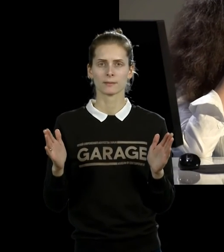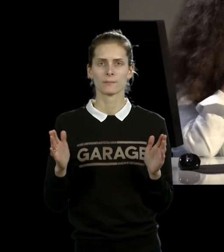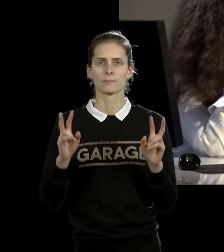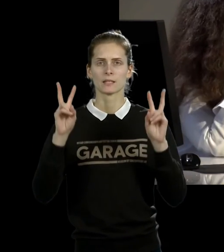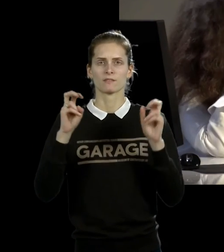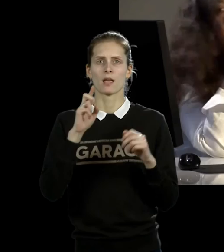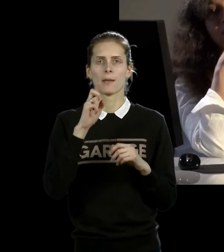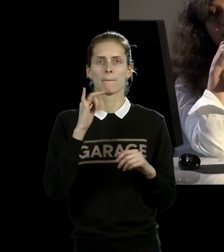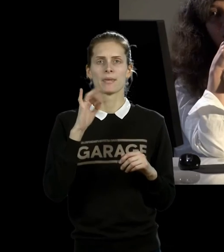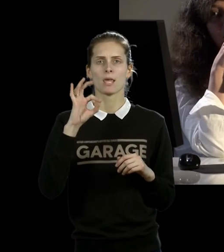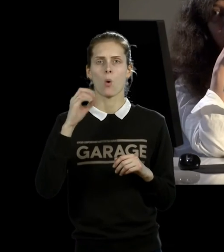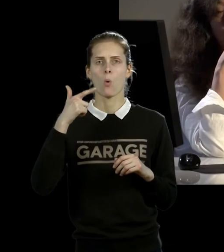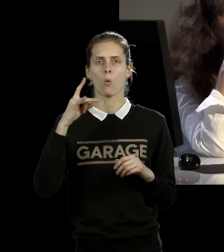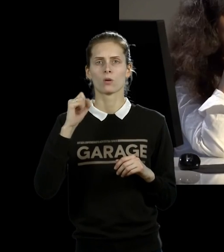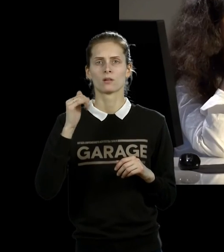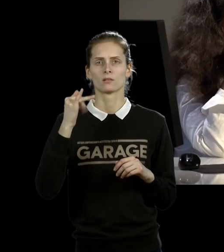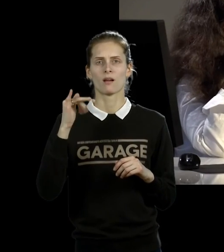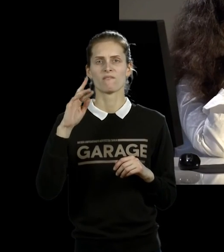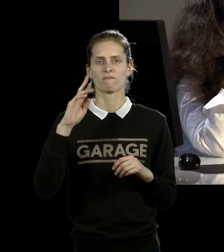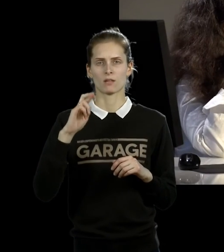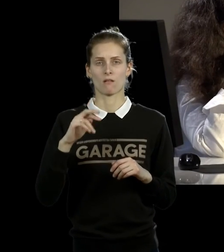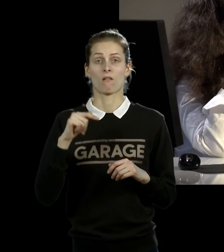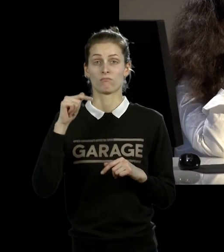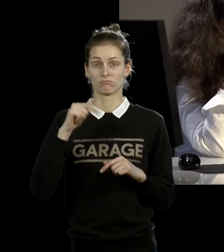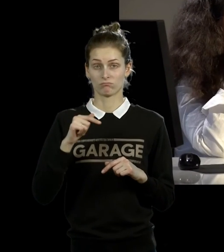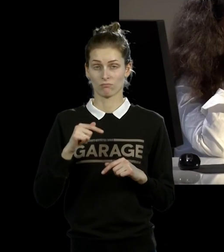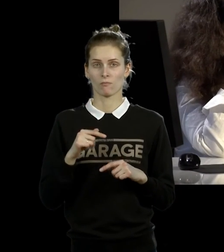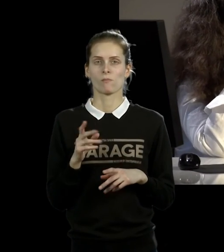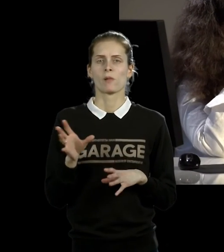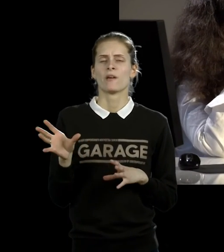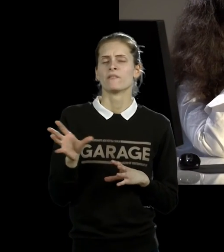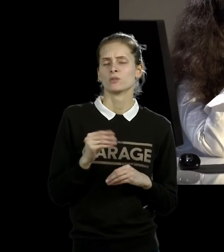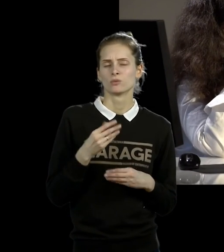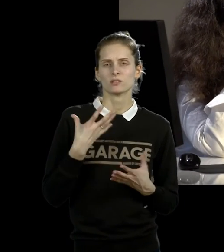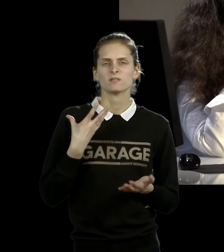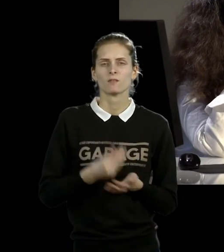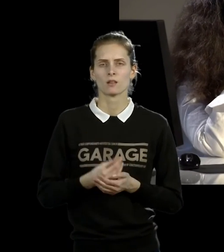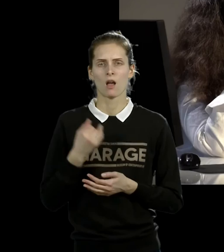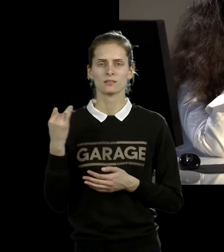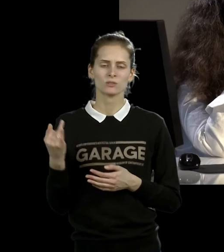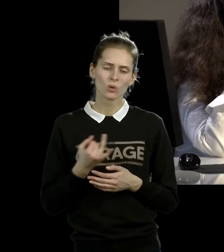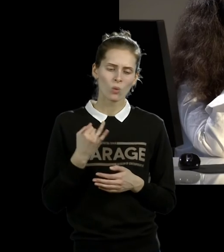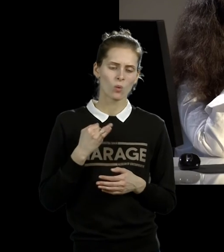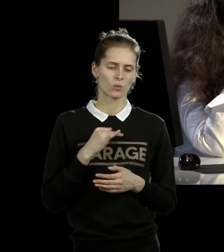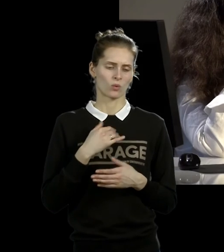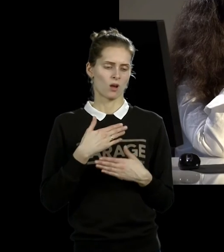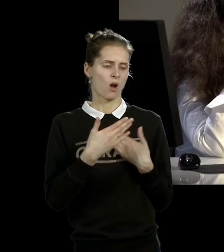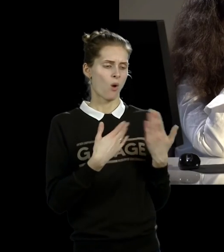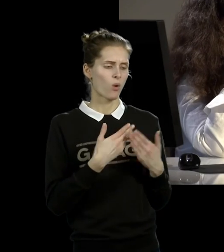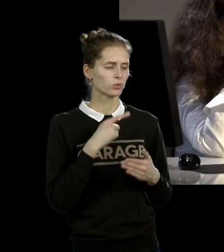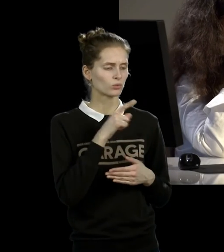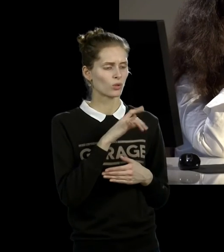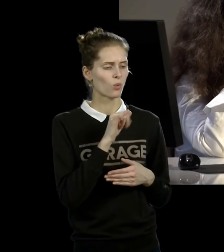«Биография», в котором она всю свою историю, свои старые перформансы, свои отношения с Улаем,